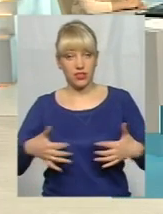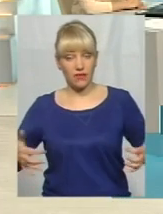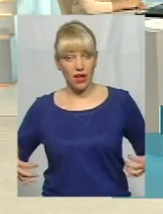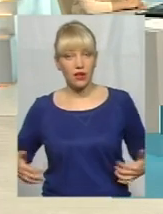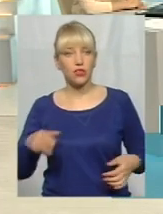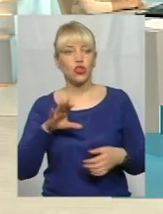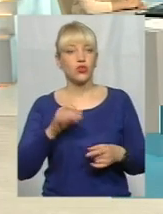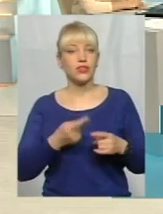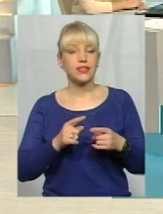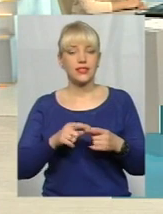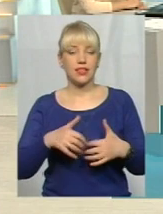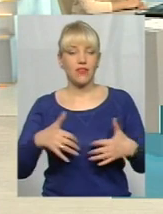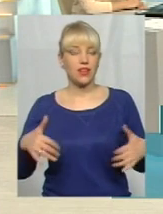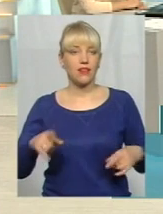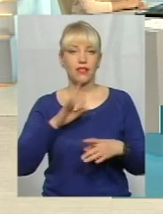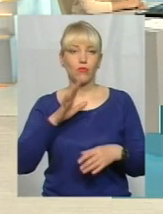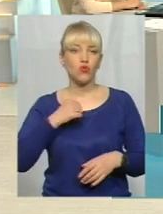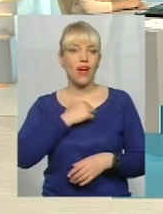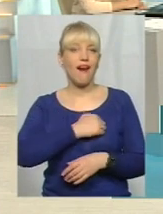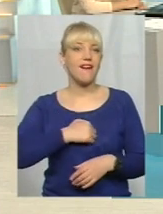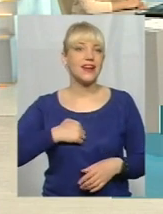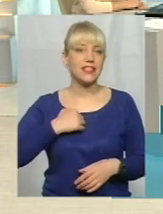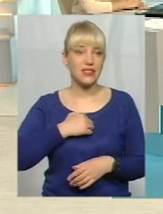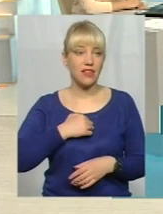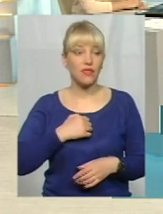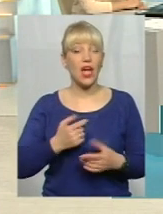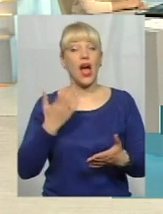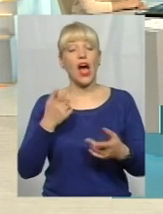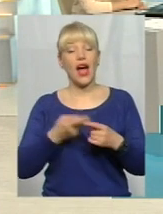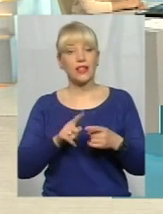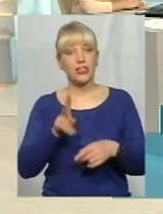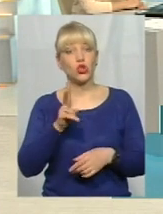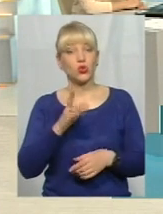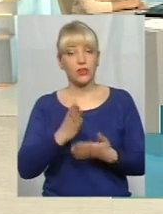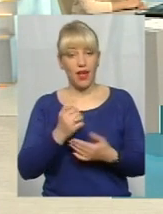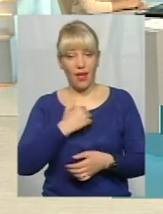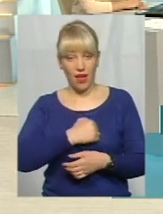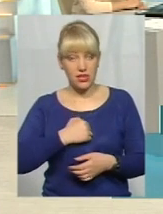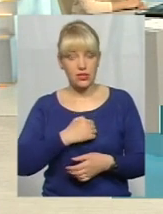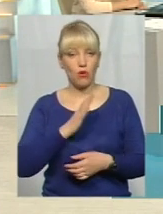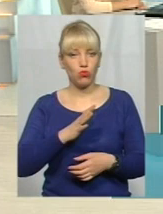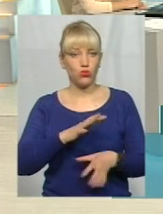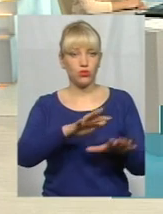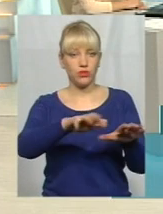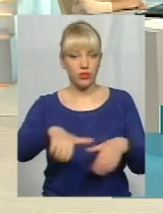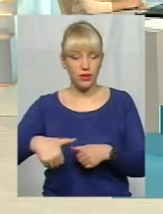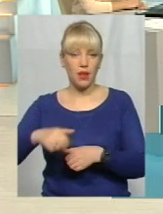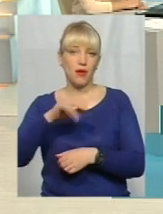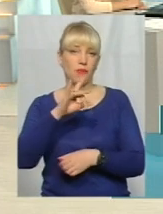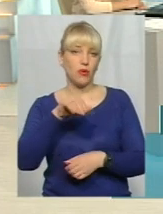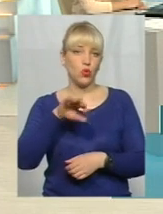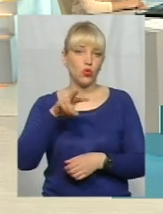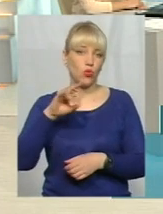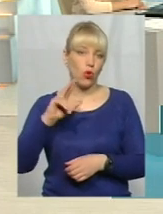тварини, які не будуть проявляти агресії, а ті, які проявляють агресію, будуть все ж таки утримуватись на притулку